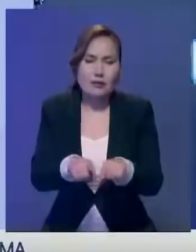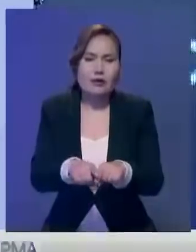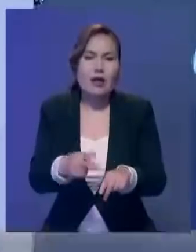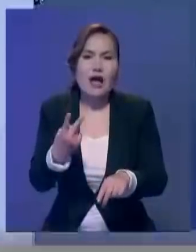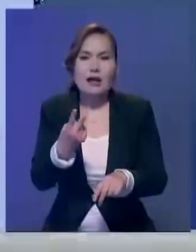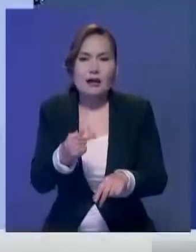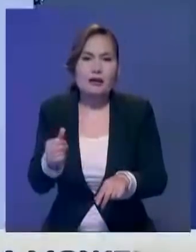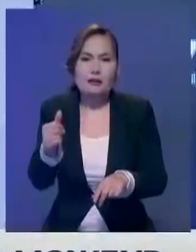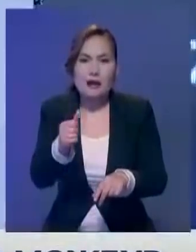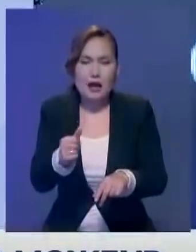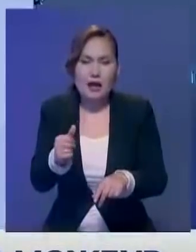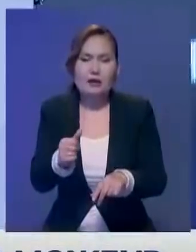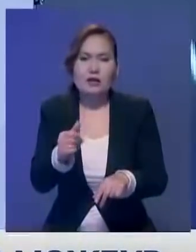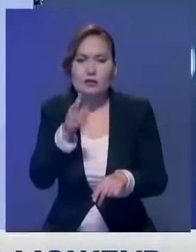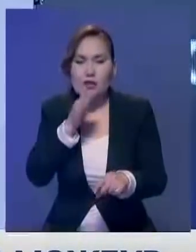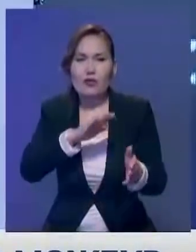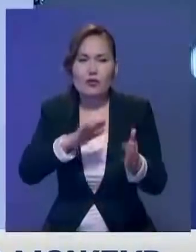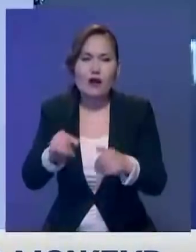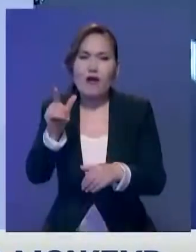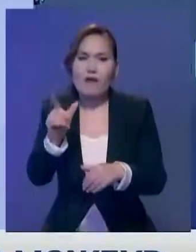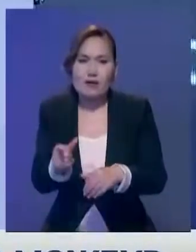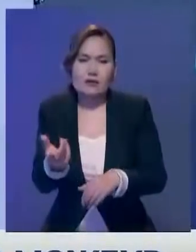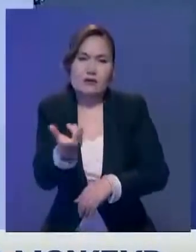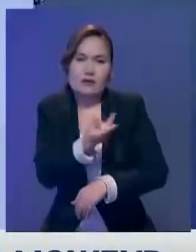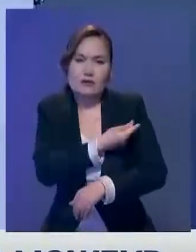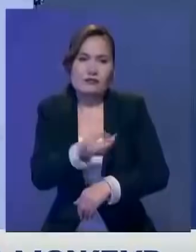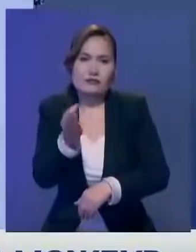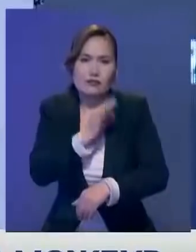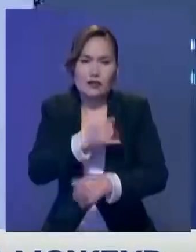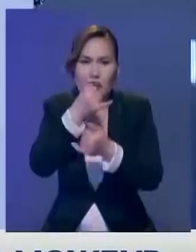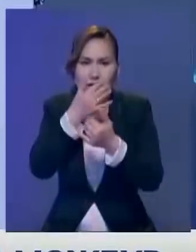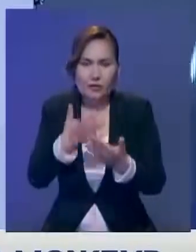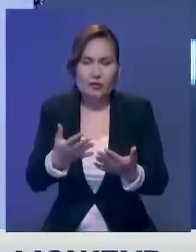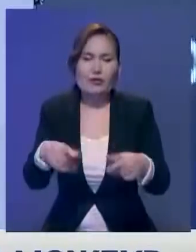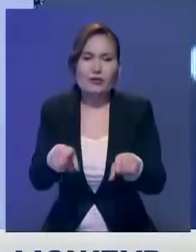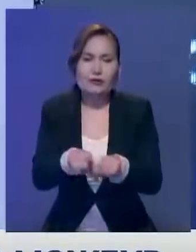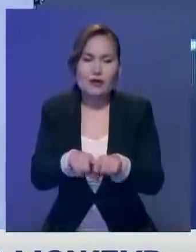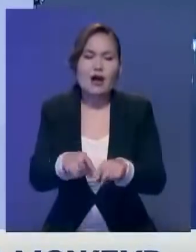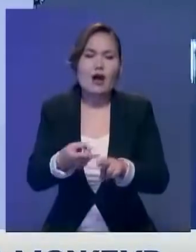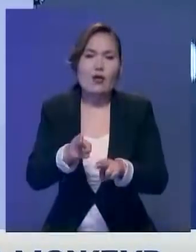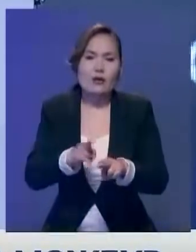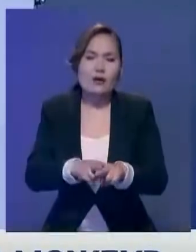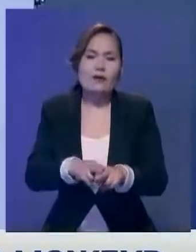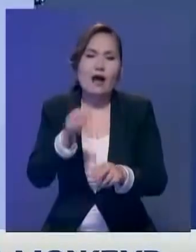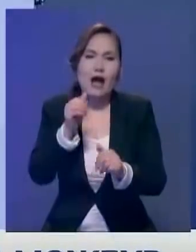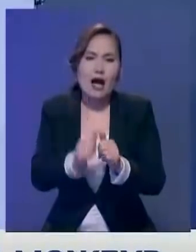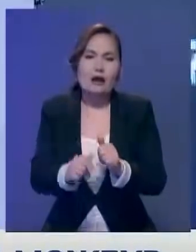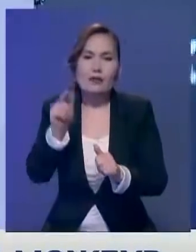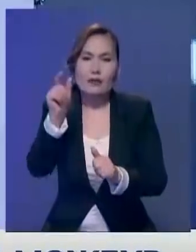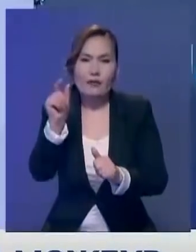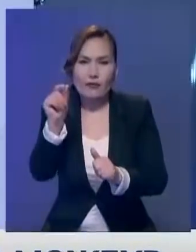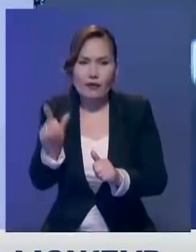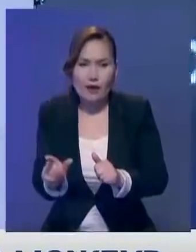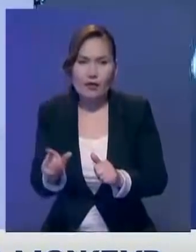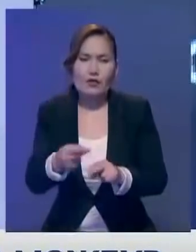Қазақстандық вакцина өндірісі ұлғайтылмақ. Әрбір флаконнан бір доза, екі